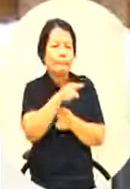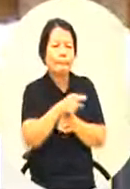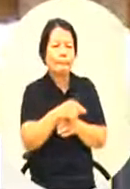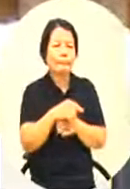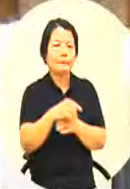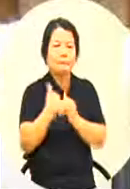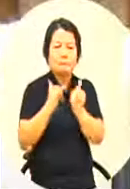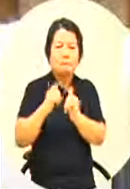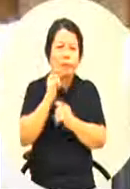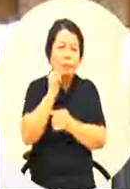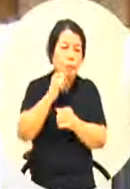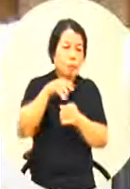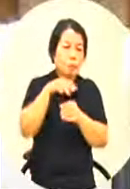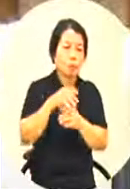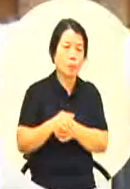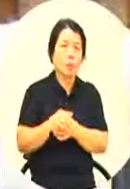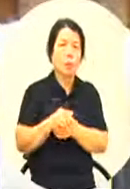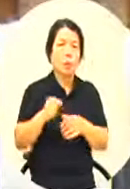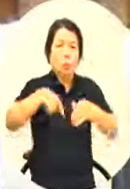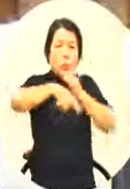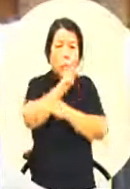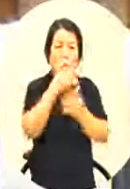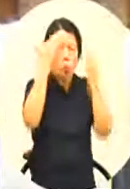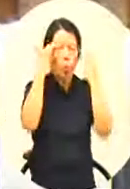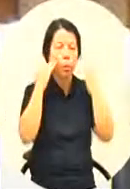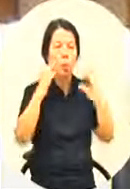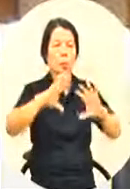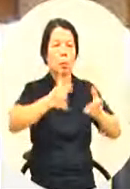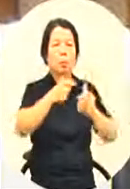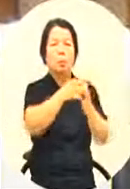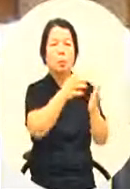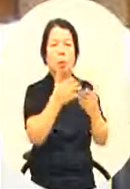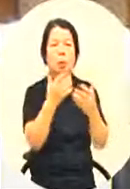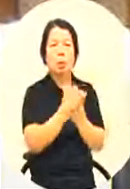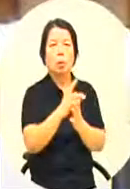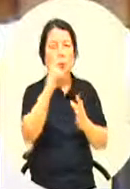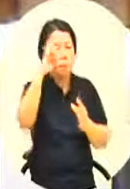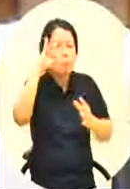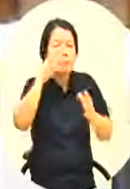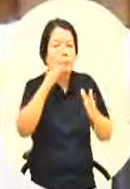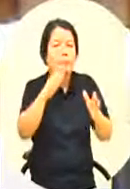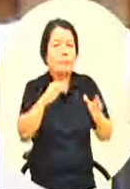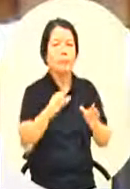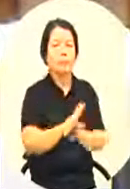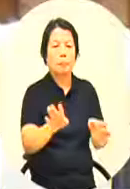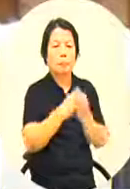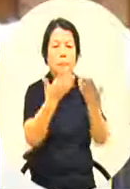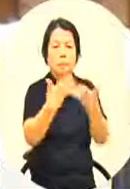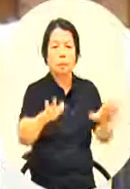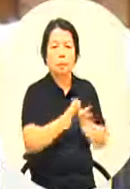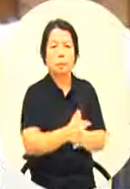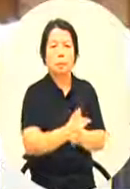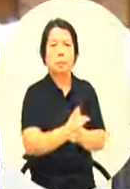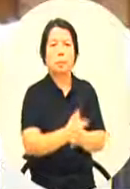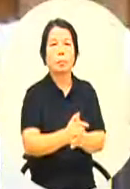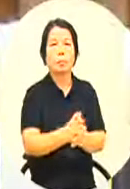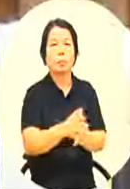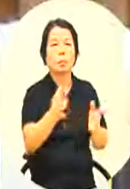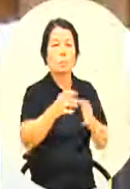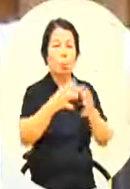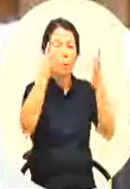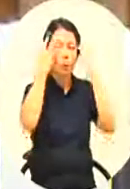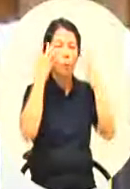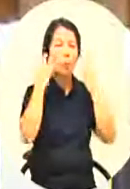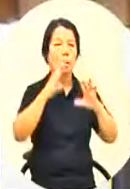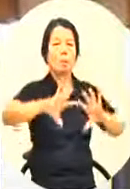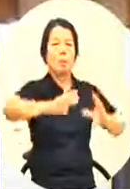部韩剧下来未定韩国创造了多少的产业韩剧风靡了全亚洲韩流风靡了